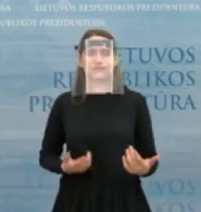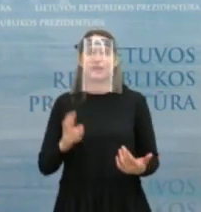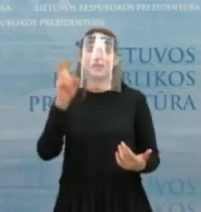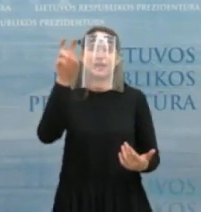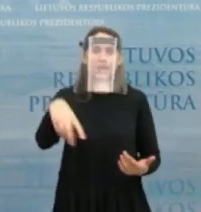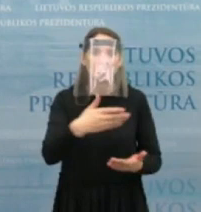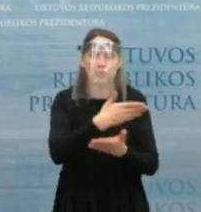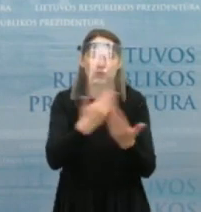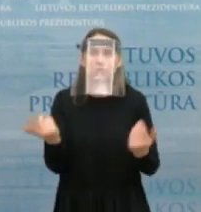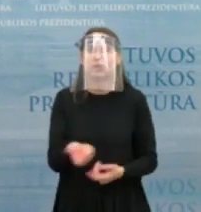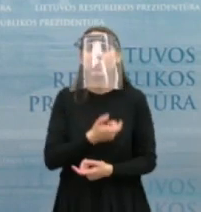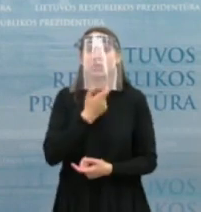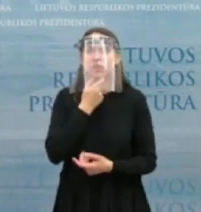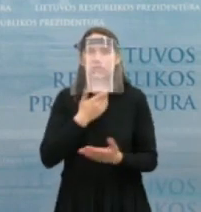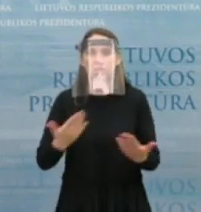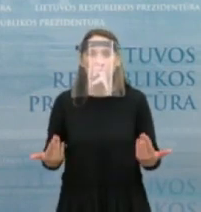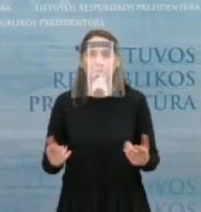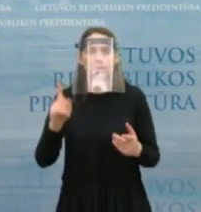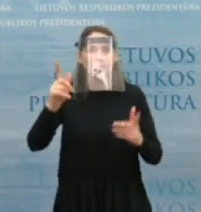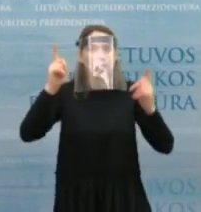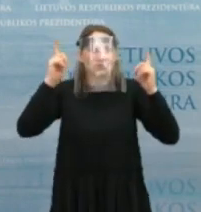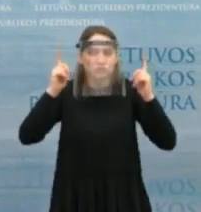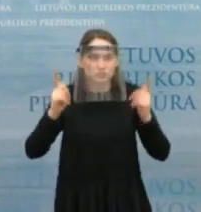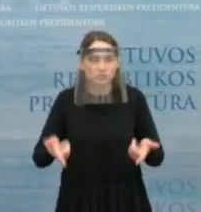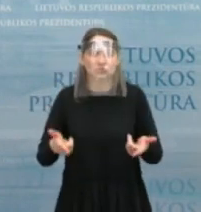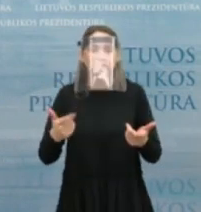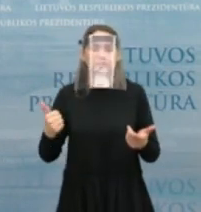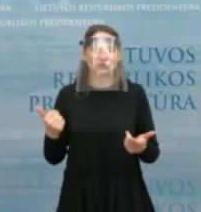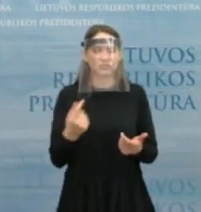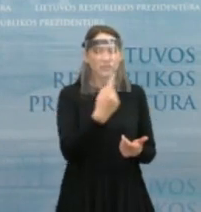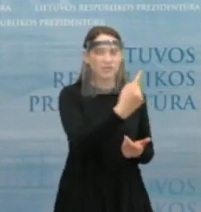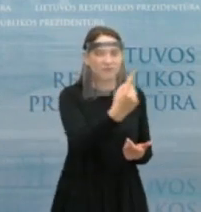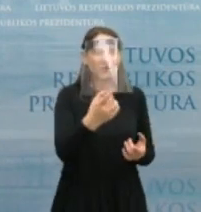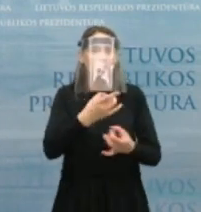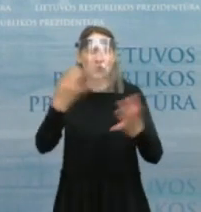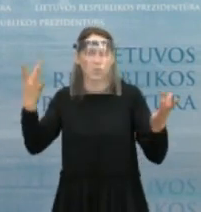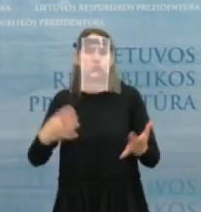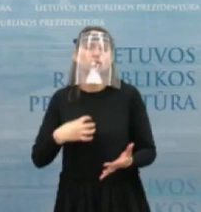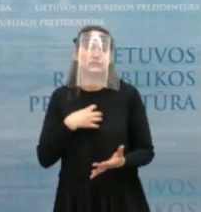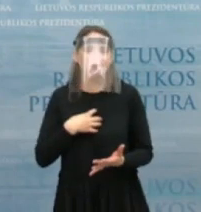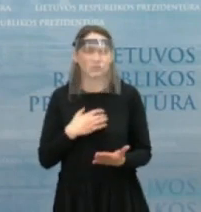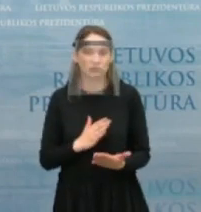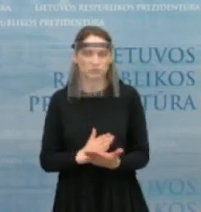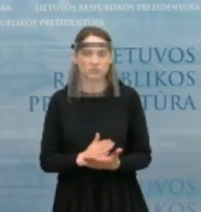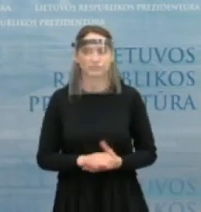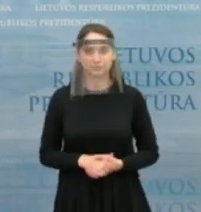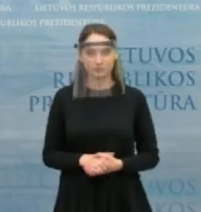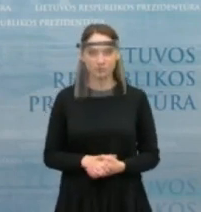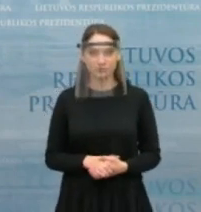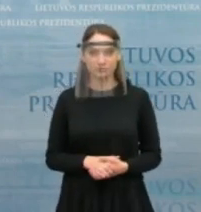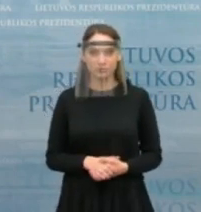yra tikrai neatsiejama to žmogaus gyvenimo dalimi. Na, su prezidentu kalbėjome tikrai